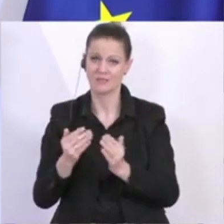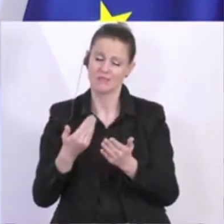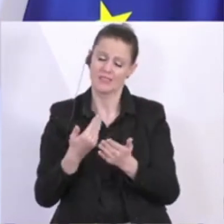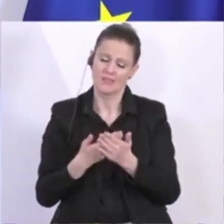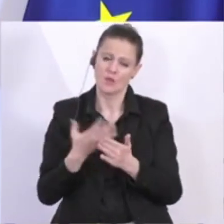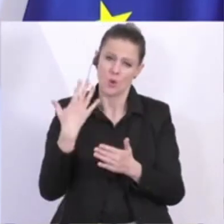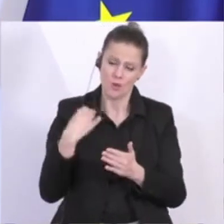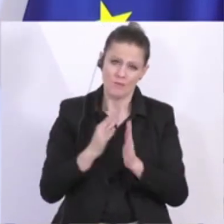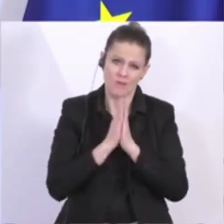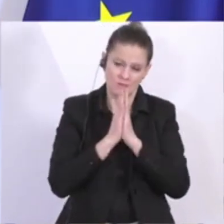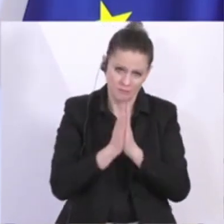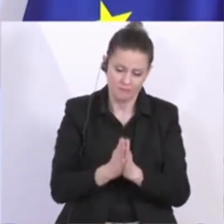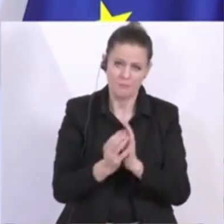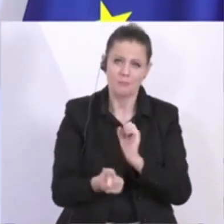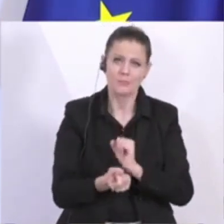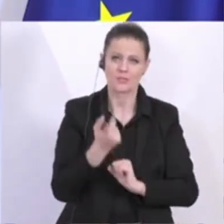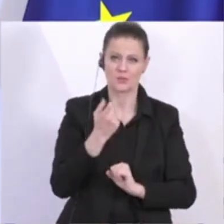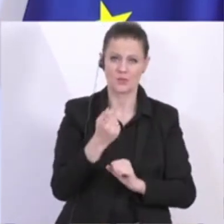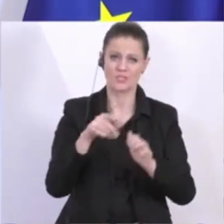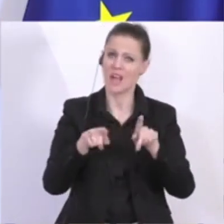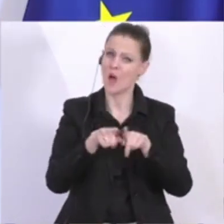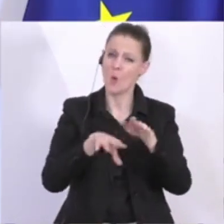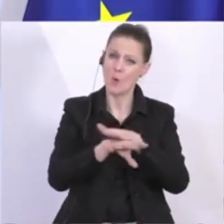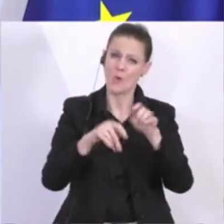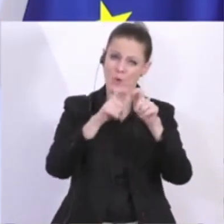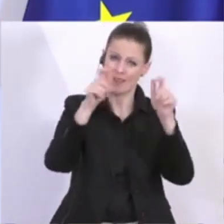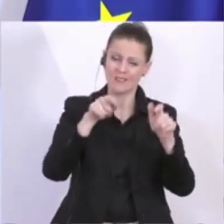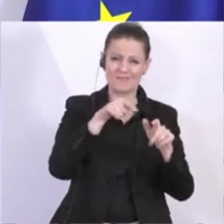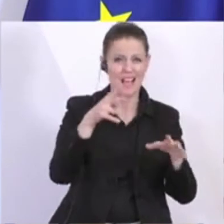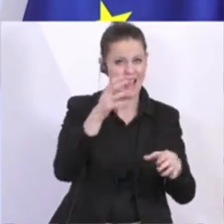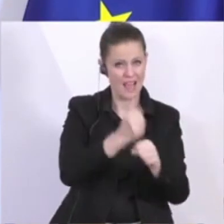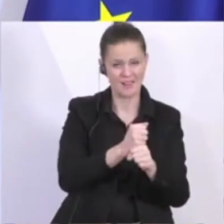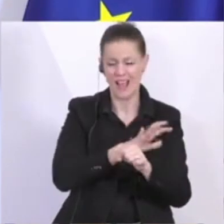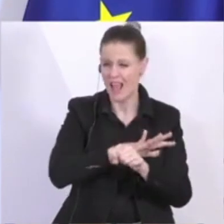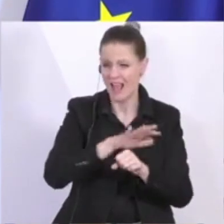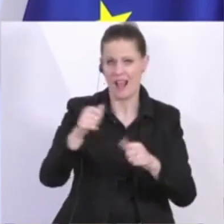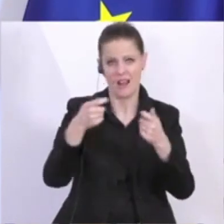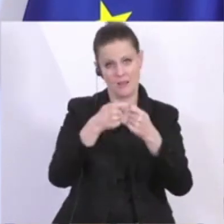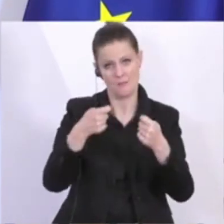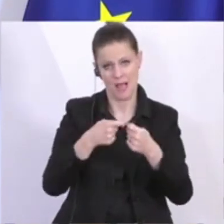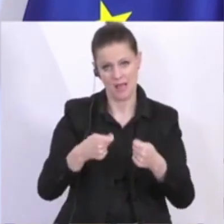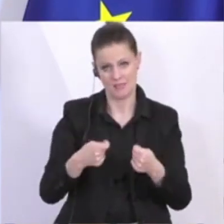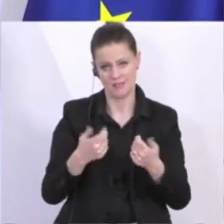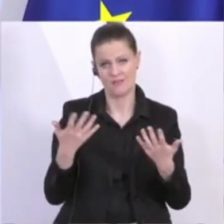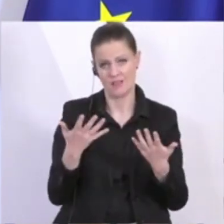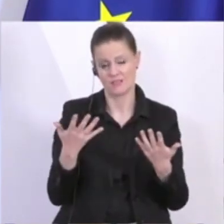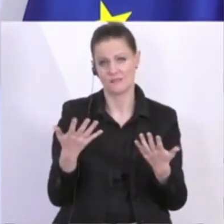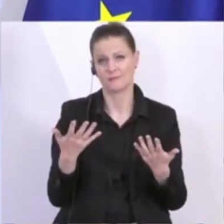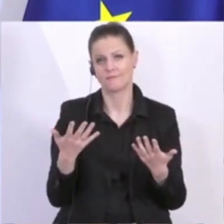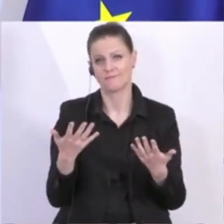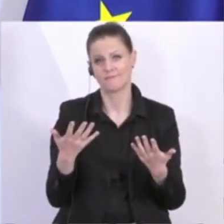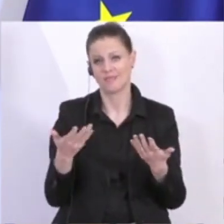Sie ganz besonders auch in den Unternehmen, dies einzuhalten. Auch all diese Maßnahmen führen natürlich zu Verwerfungen